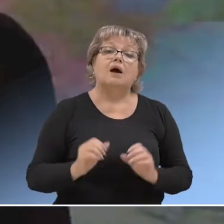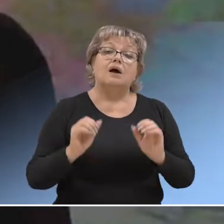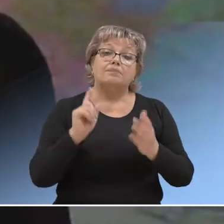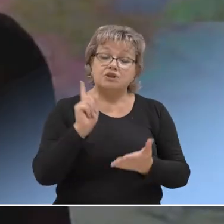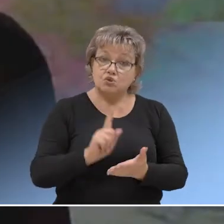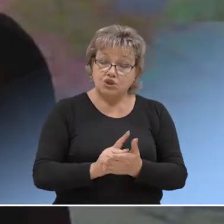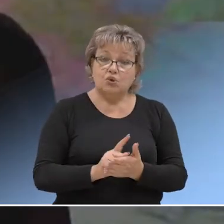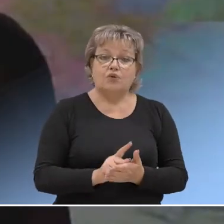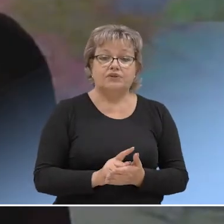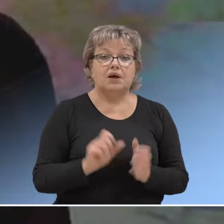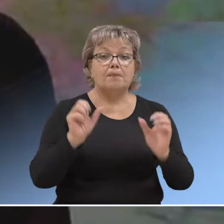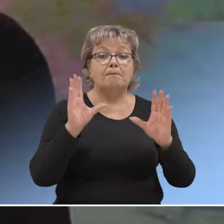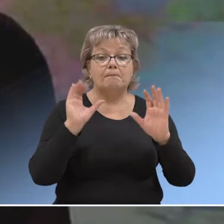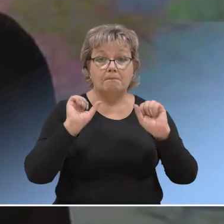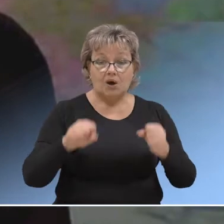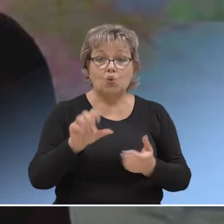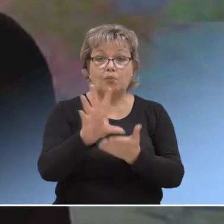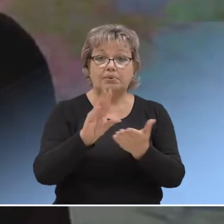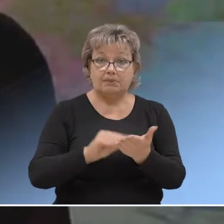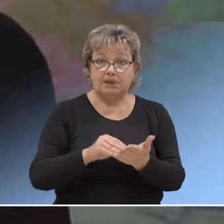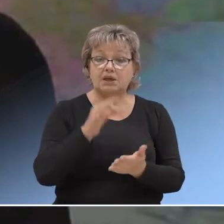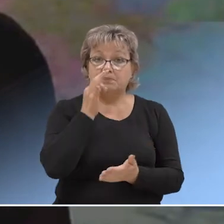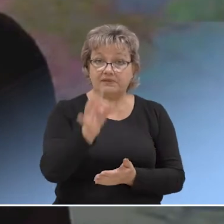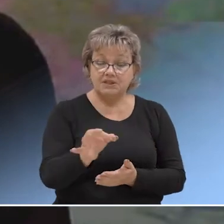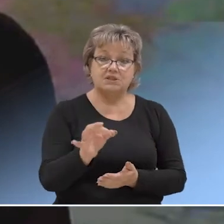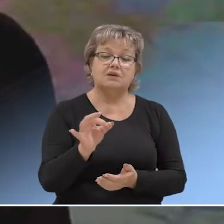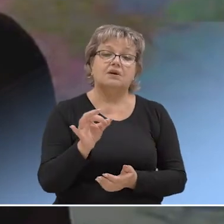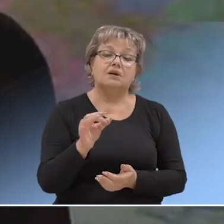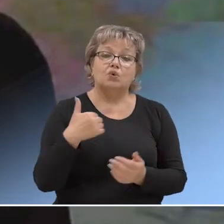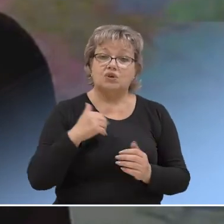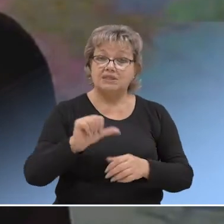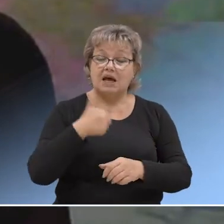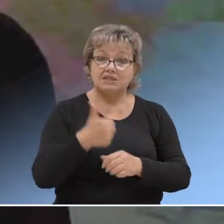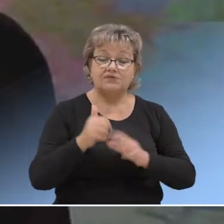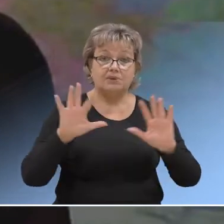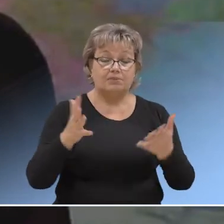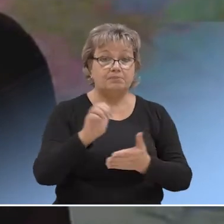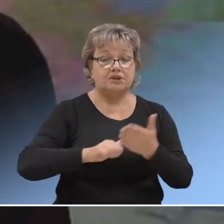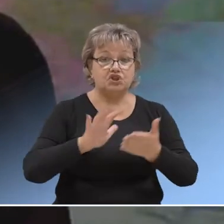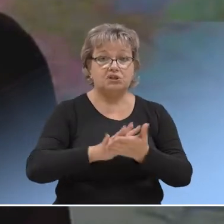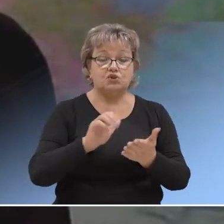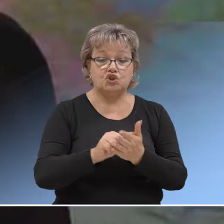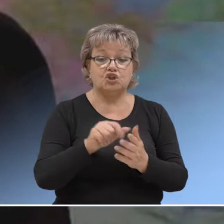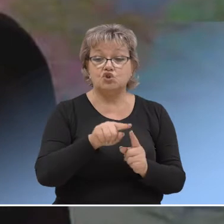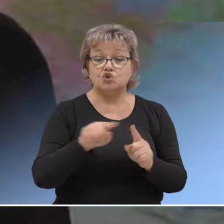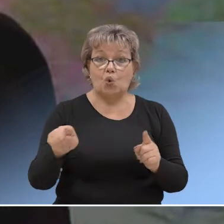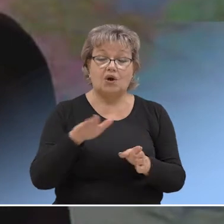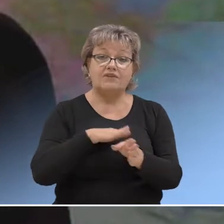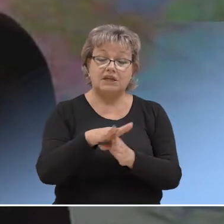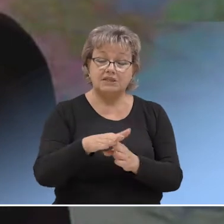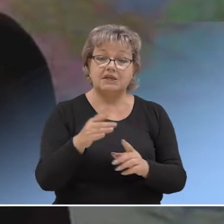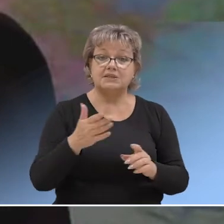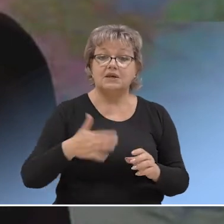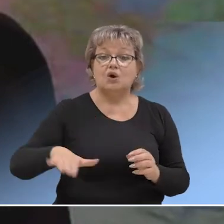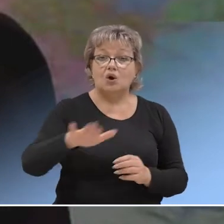Безусловно, могу примеры привести. У нас основные моменты причины нарушения сроков реализации